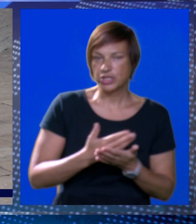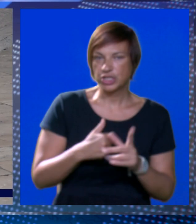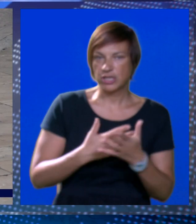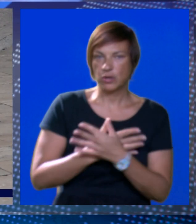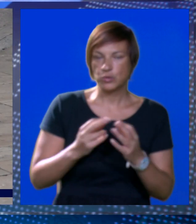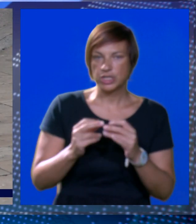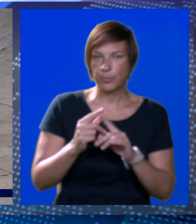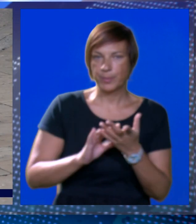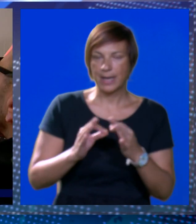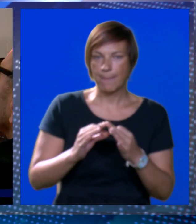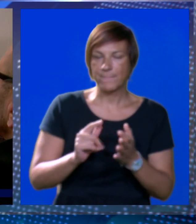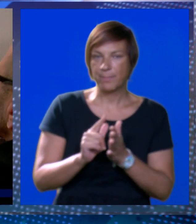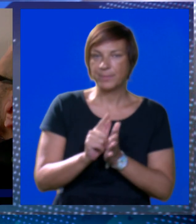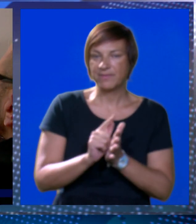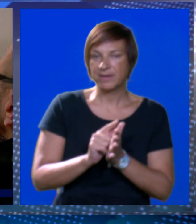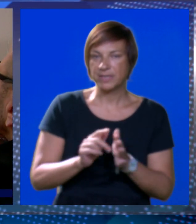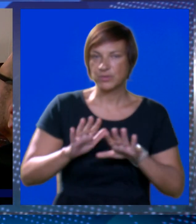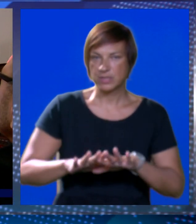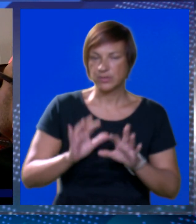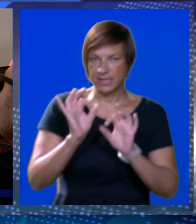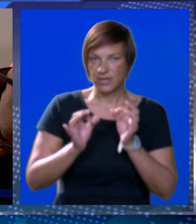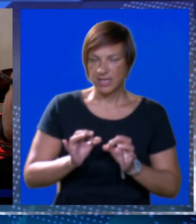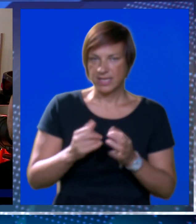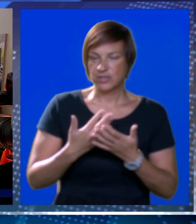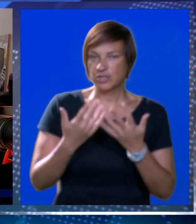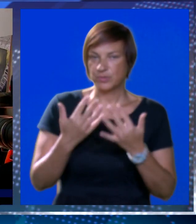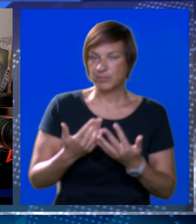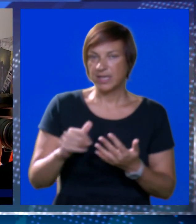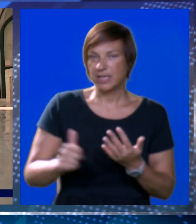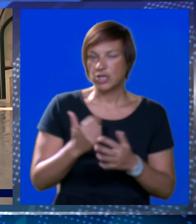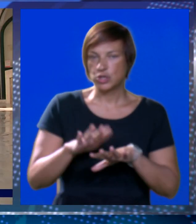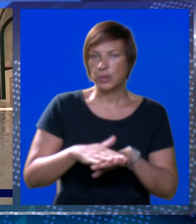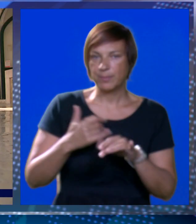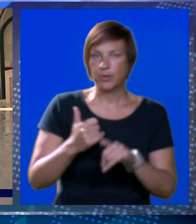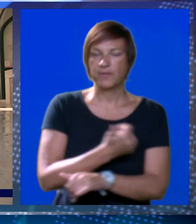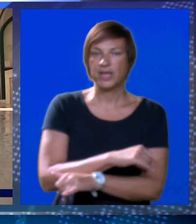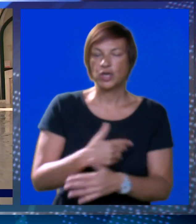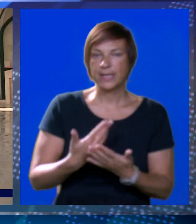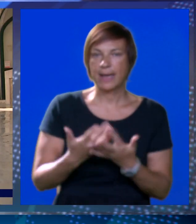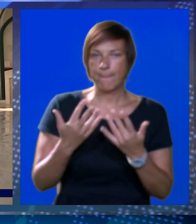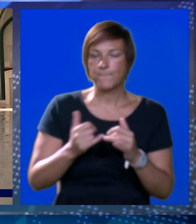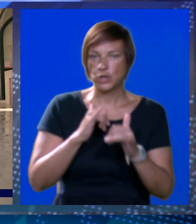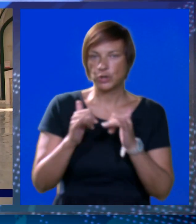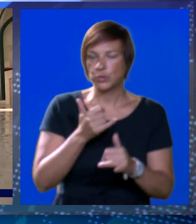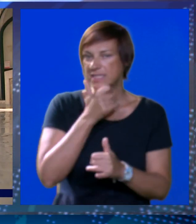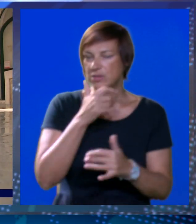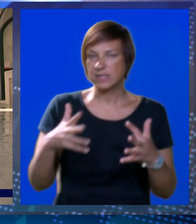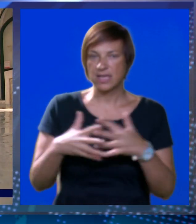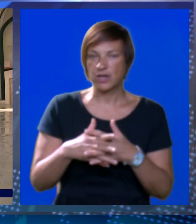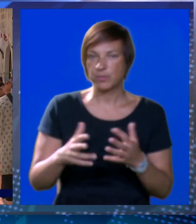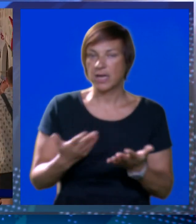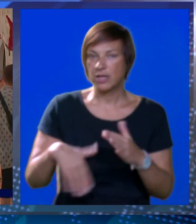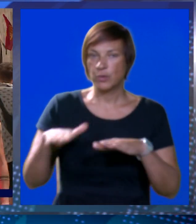očišćene kod luže i upilama, privremeno su zaustavljeni do jeseni, o čemu smo izvještavali još u lipnju ove godine. I oko broj turista u